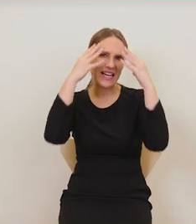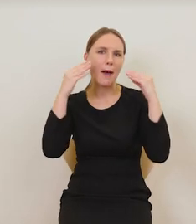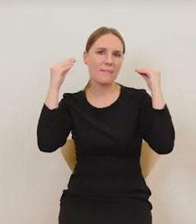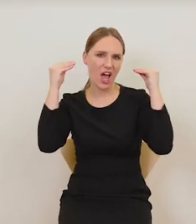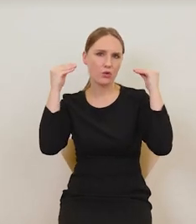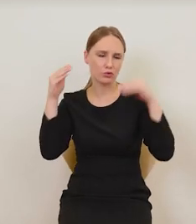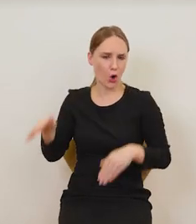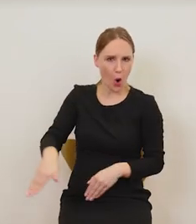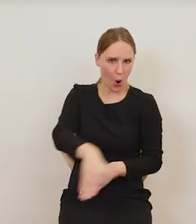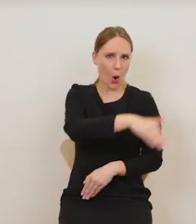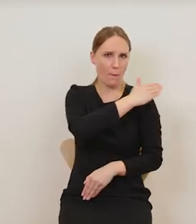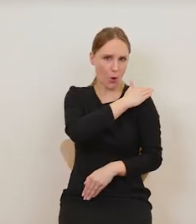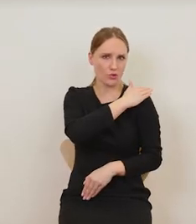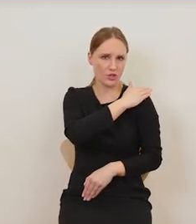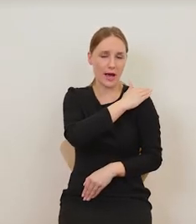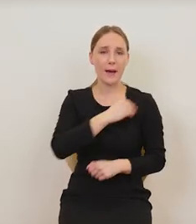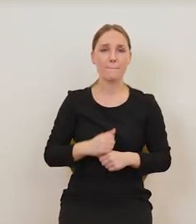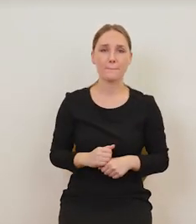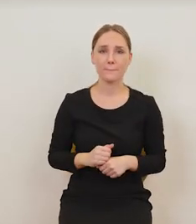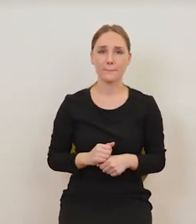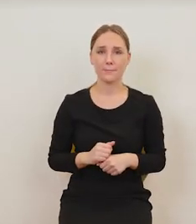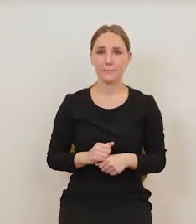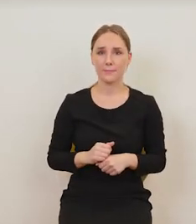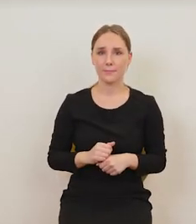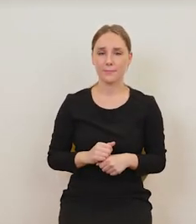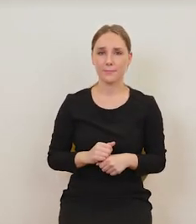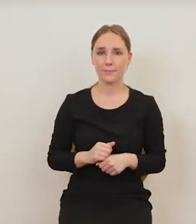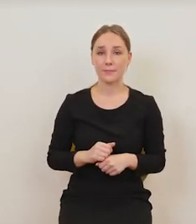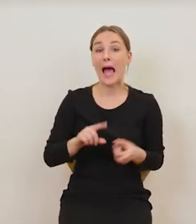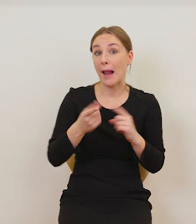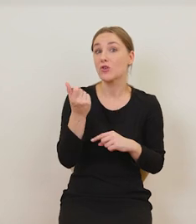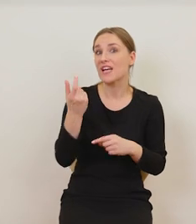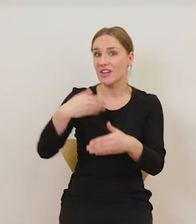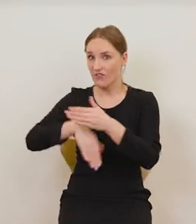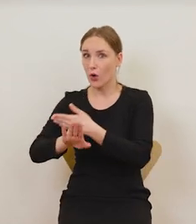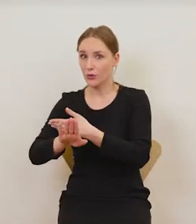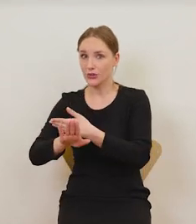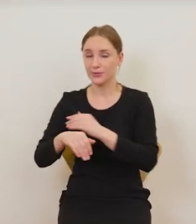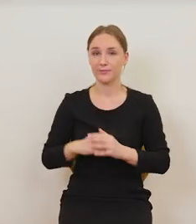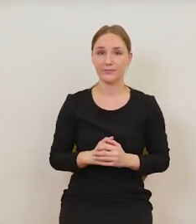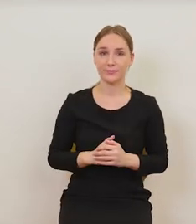zarzuconą na siebie, albo zaraz wychodzi.